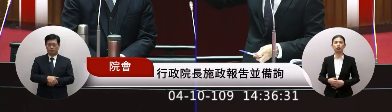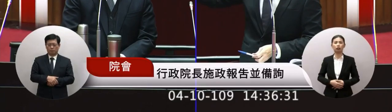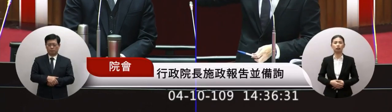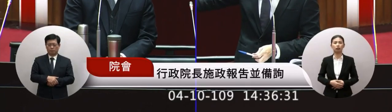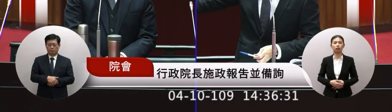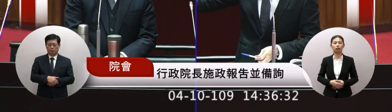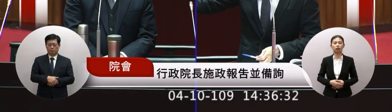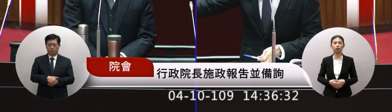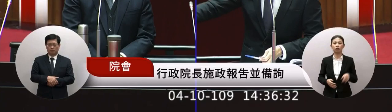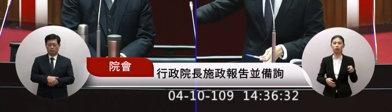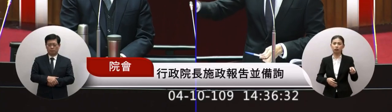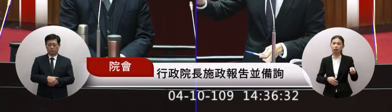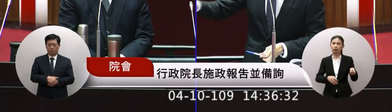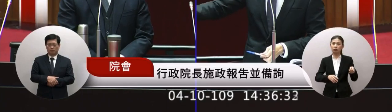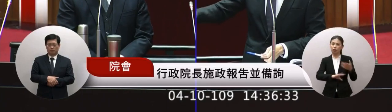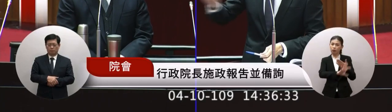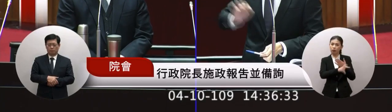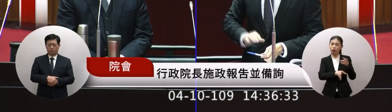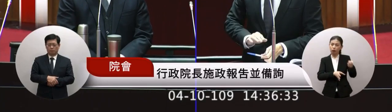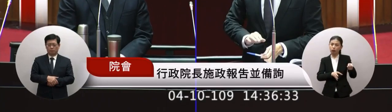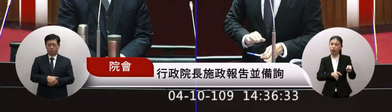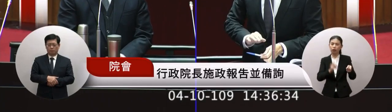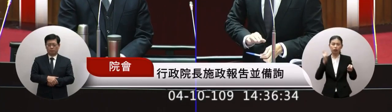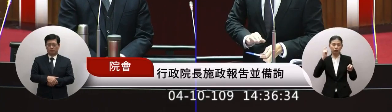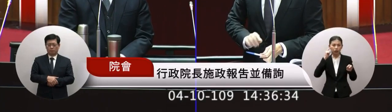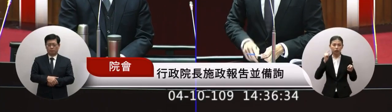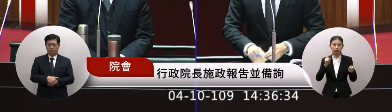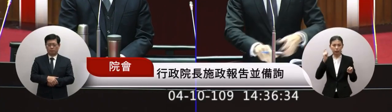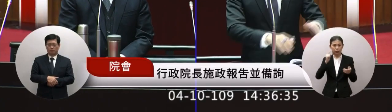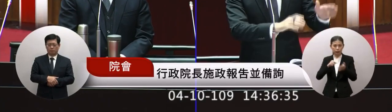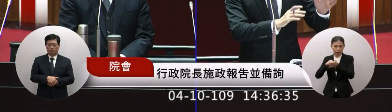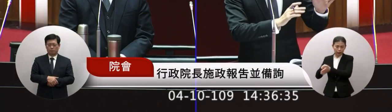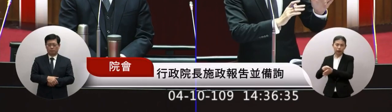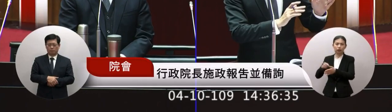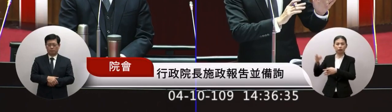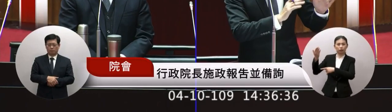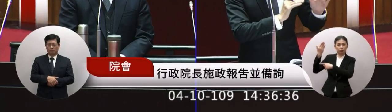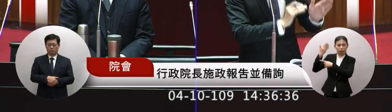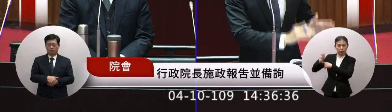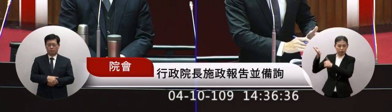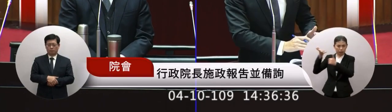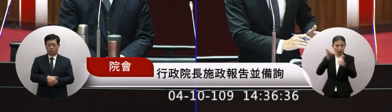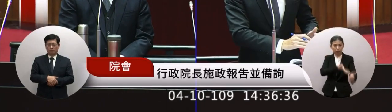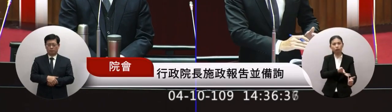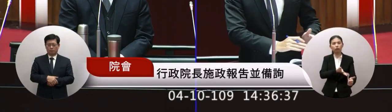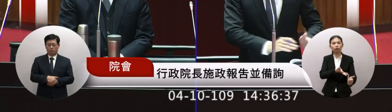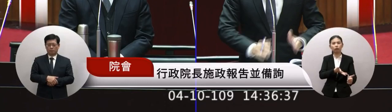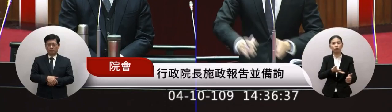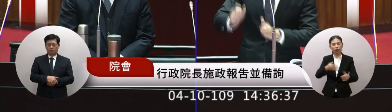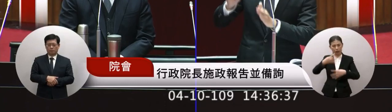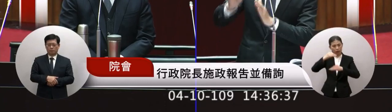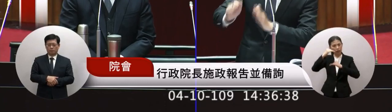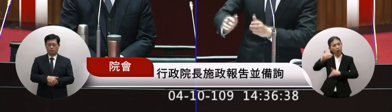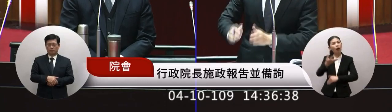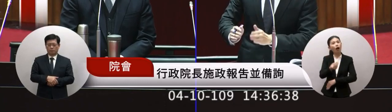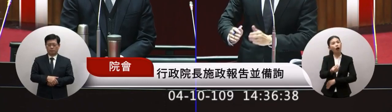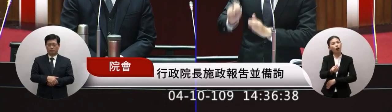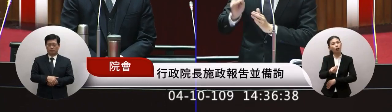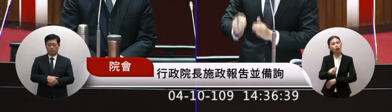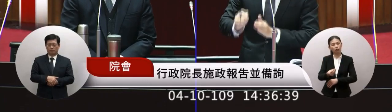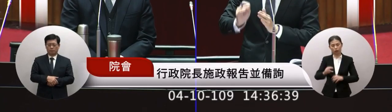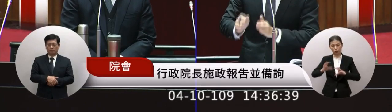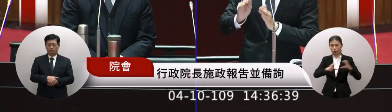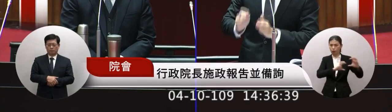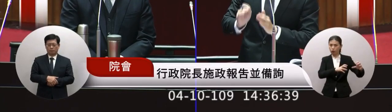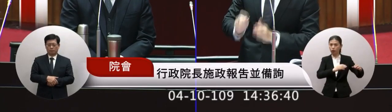如果外國人要來繼承台灣人的遺憾你就要有這個既然以外還要兩個國家